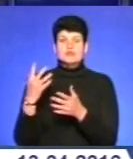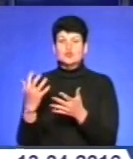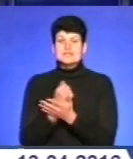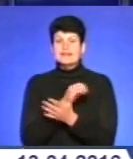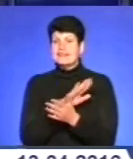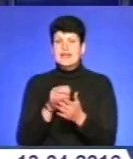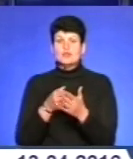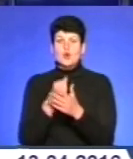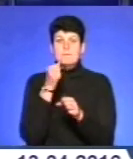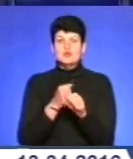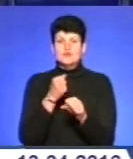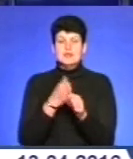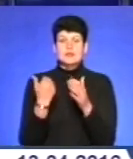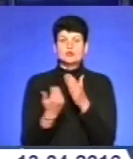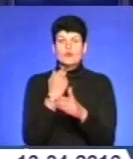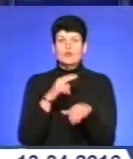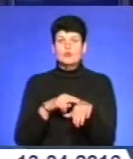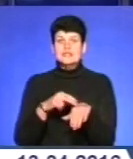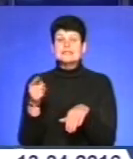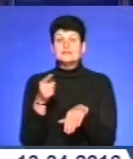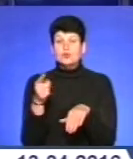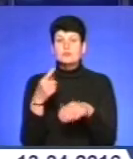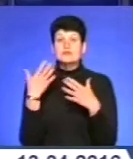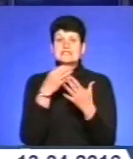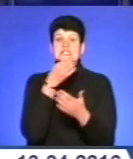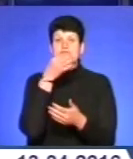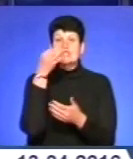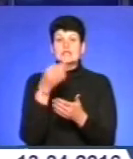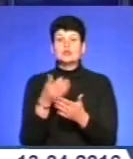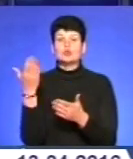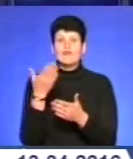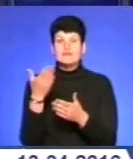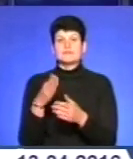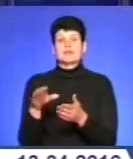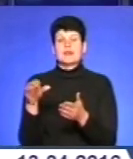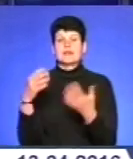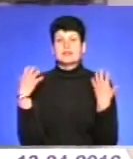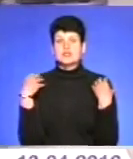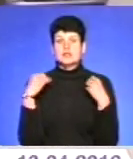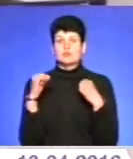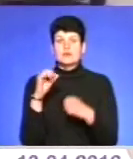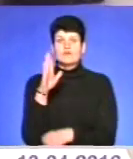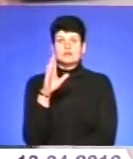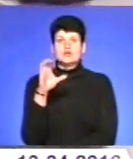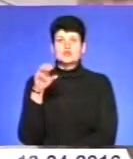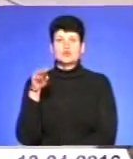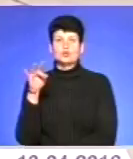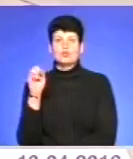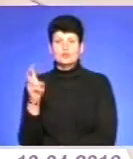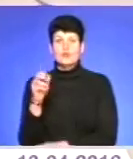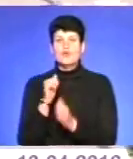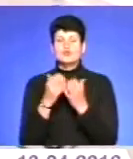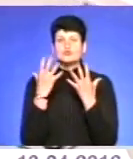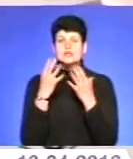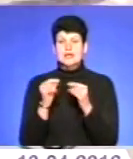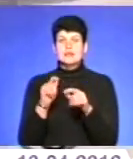недоопрацювання нової патрульної поліції у Тернополі звітував начальник управління Володимир Струк. Щодня на патрулювання